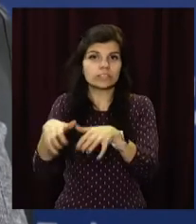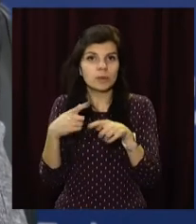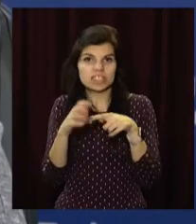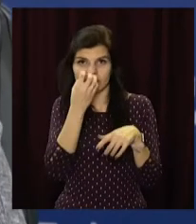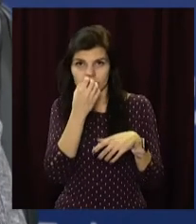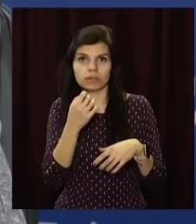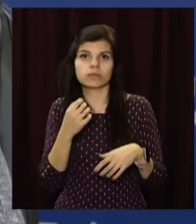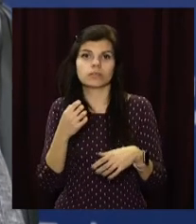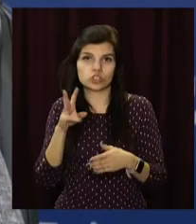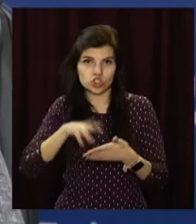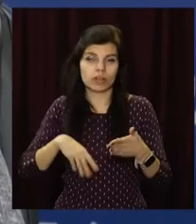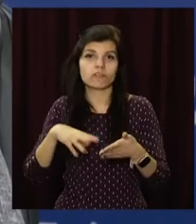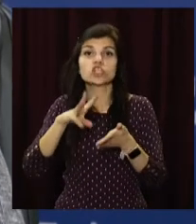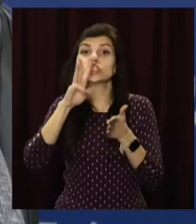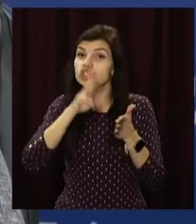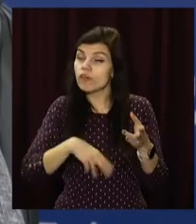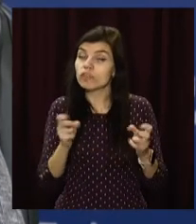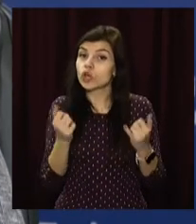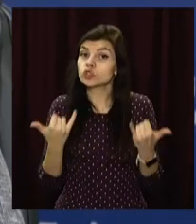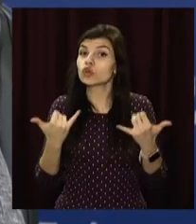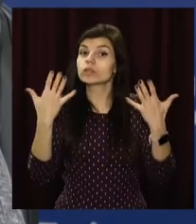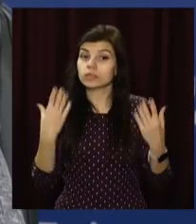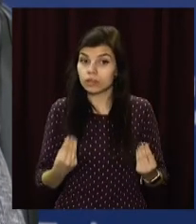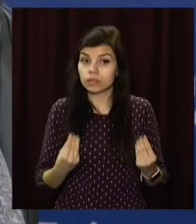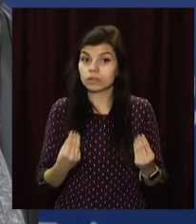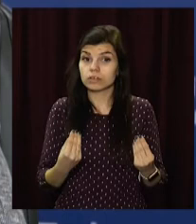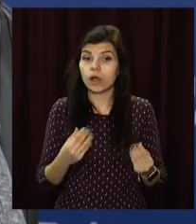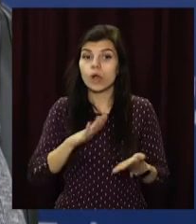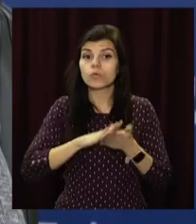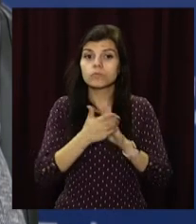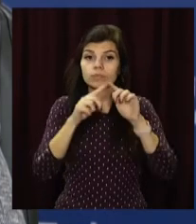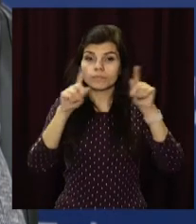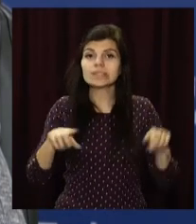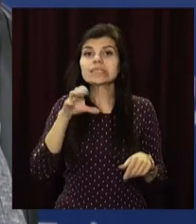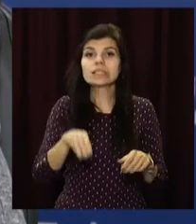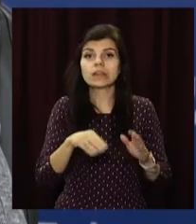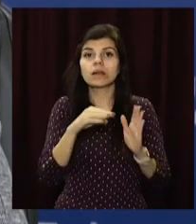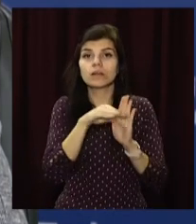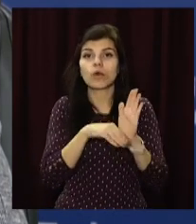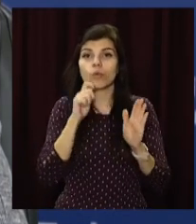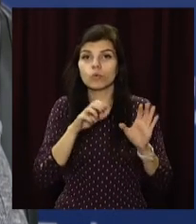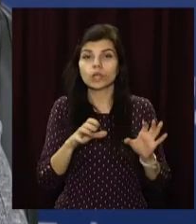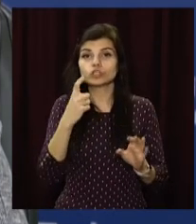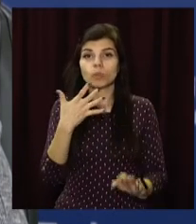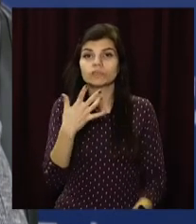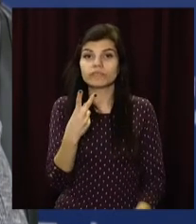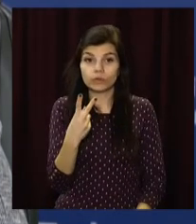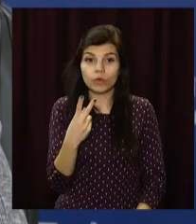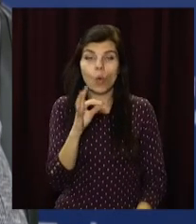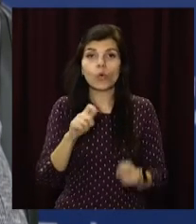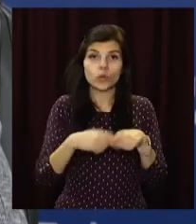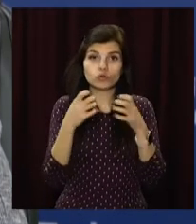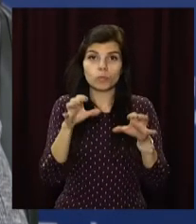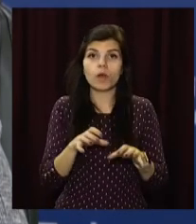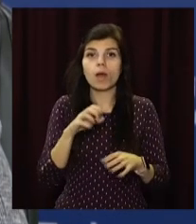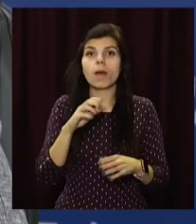цвіток. Штрафи на сьогоднішній день, протоколи по статті 152, о нарушенні